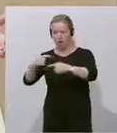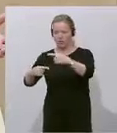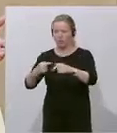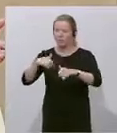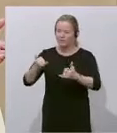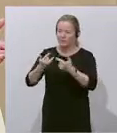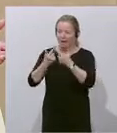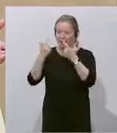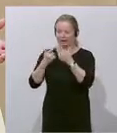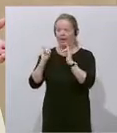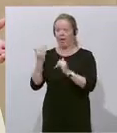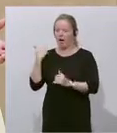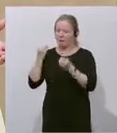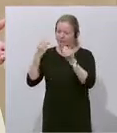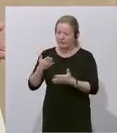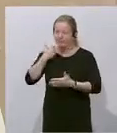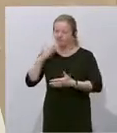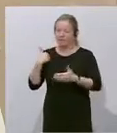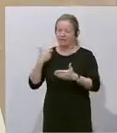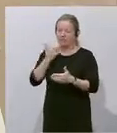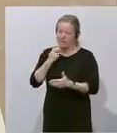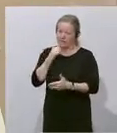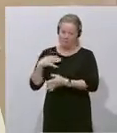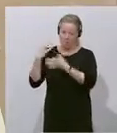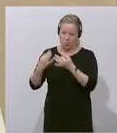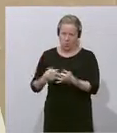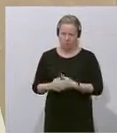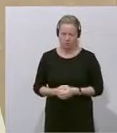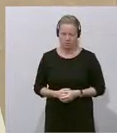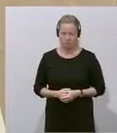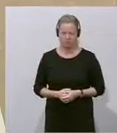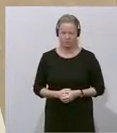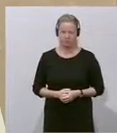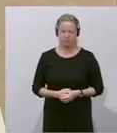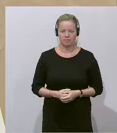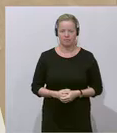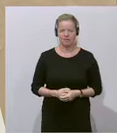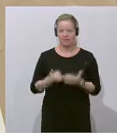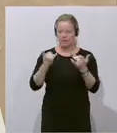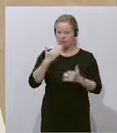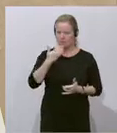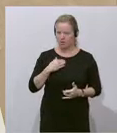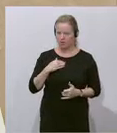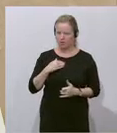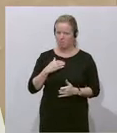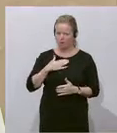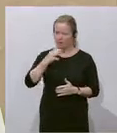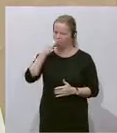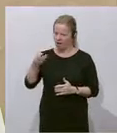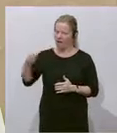passiert, ich wollte ja gar nicht Wiederholungstäter sein. So, jetzt möchte ich diese Frage beantwortet haben,